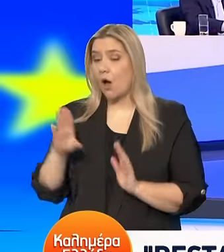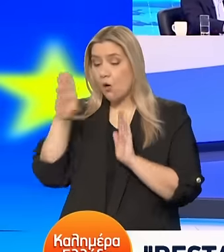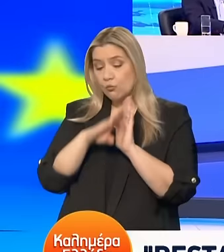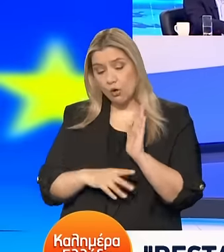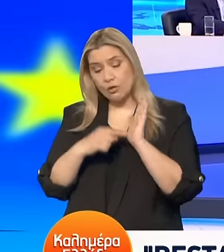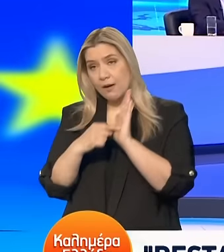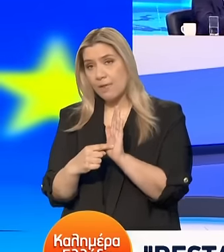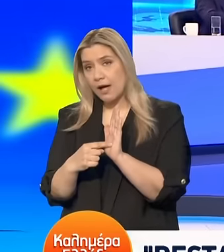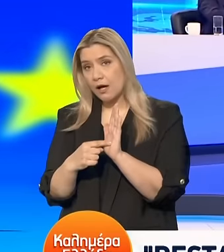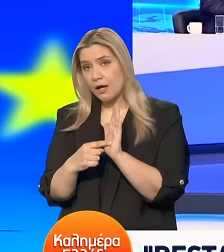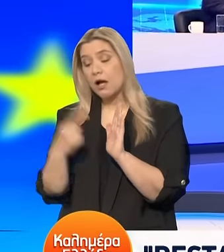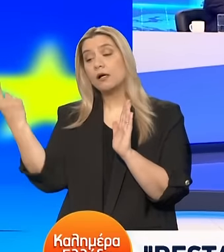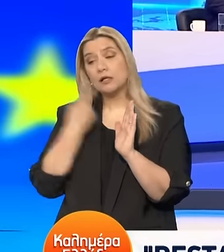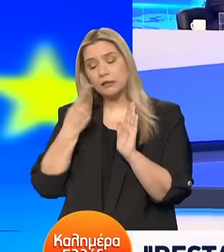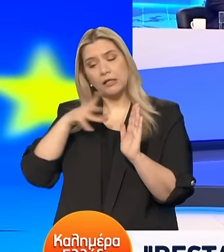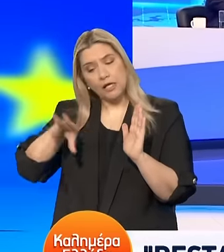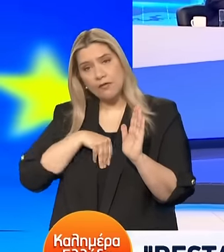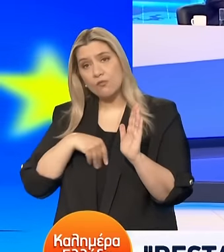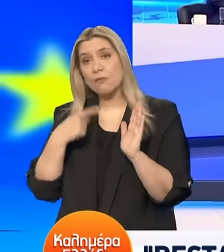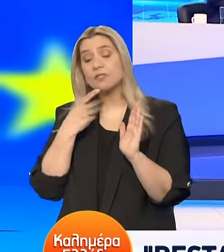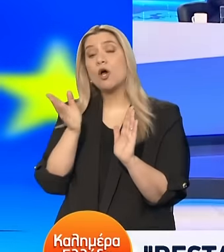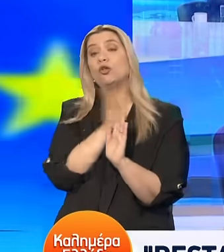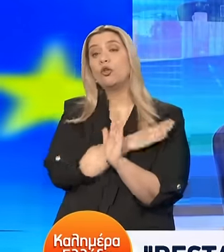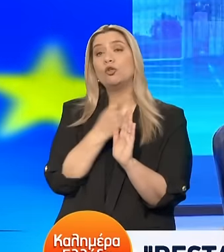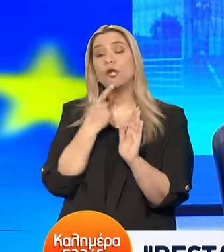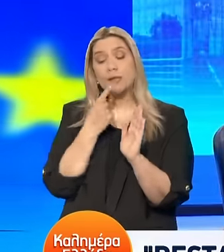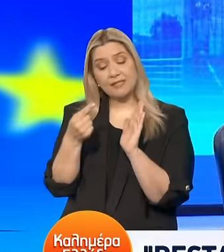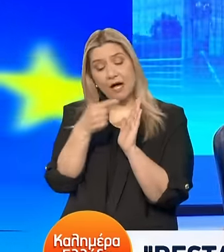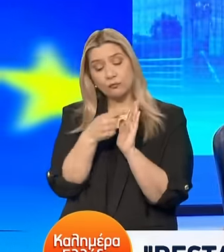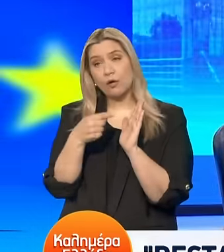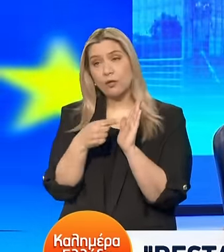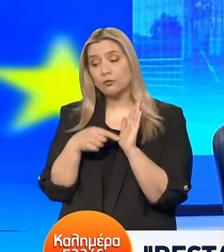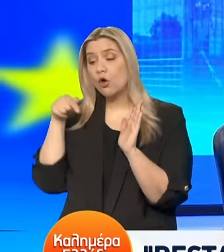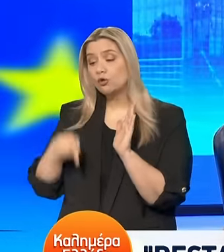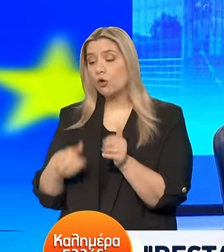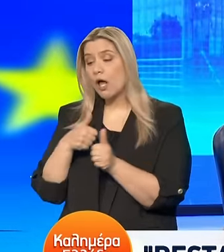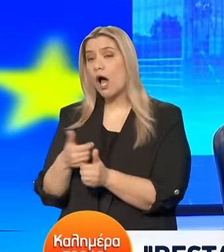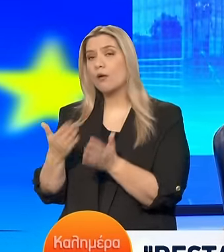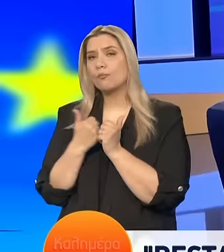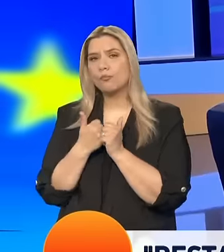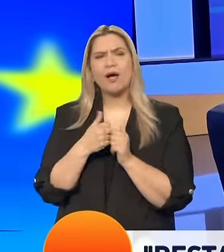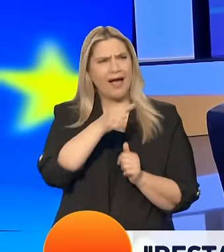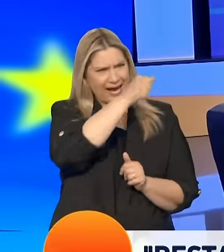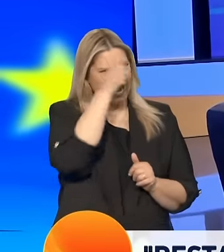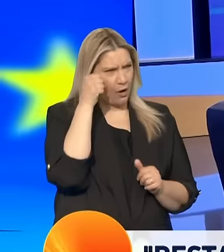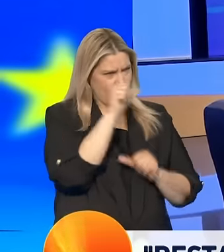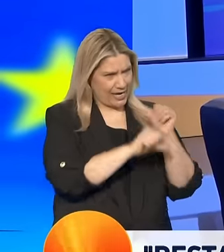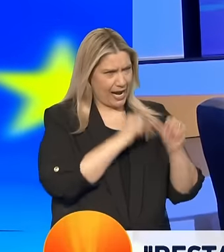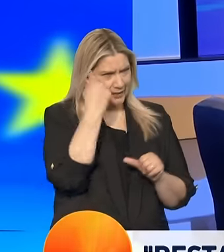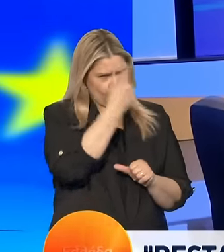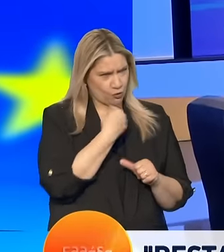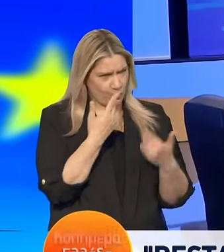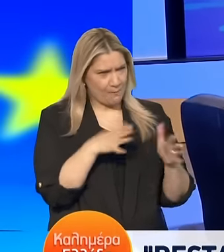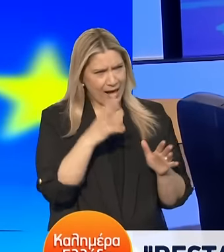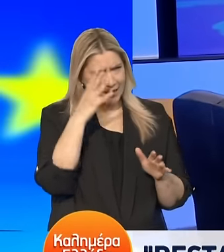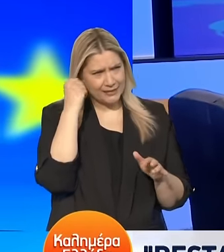κοιτάξτε να δείτε κύριε Μητσοτάκη Ή θα ήταν ακόλουθος Ή κάνατε αυτό και δεν κάνατε Καλοκαίρι έχετε ξανακάνει ένα σχηματισμό Και δεν κάνατε Και δεν